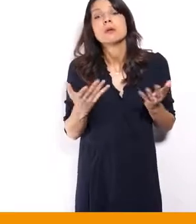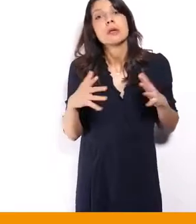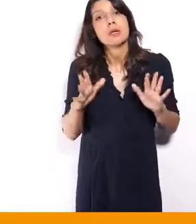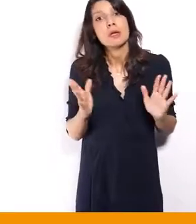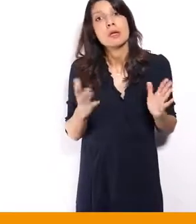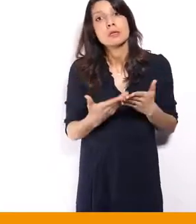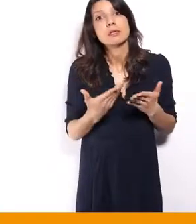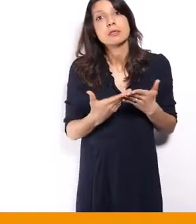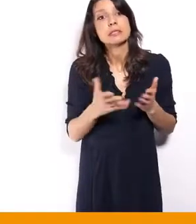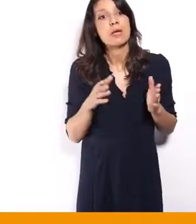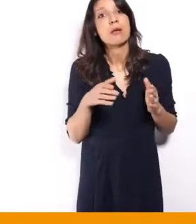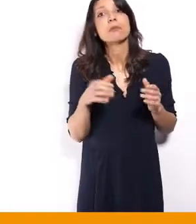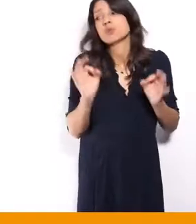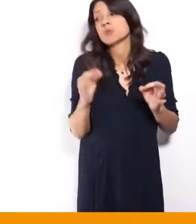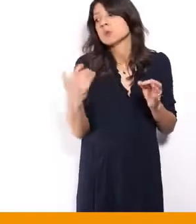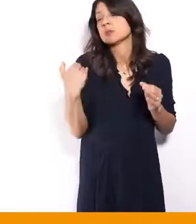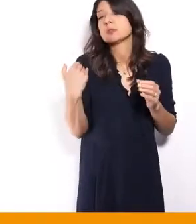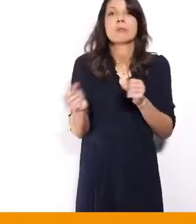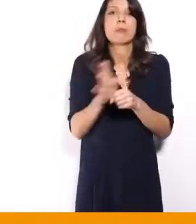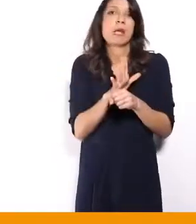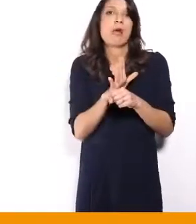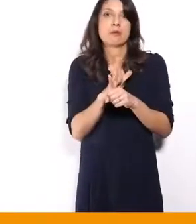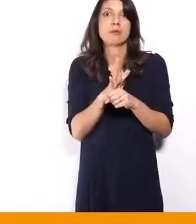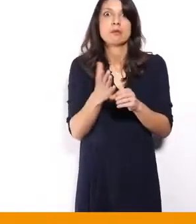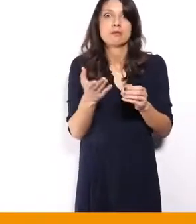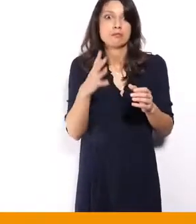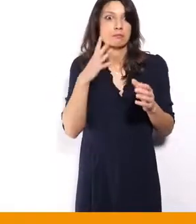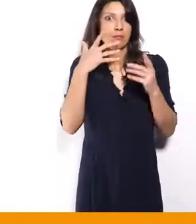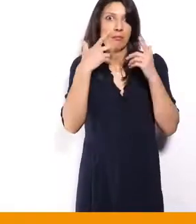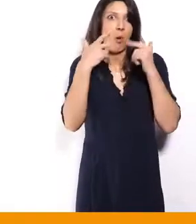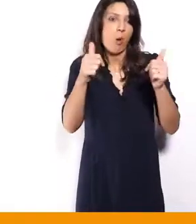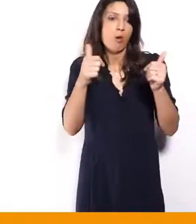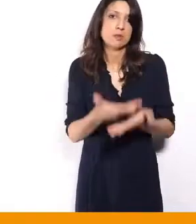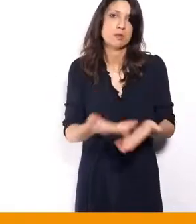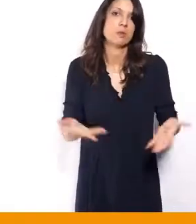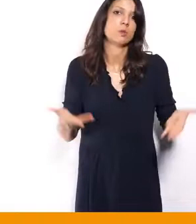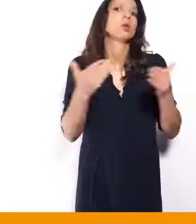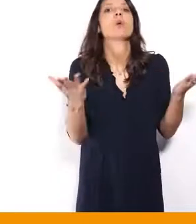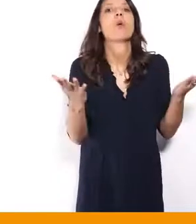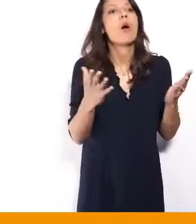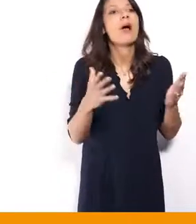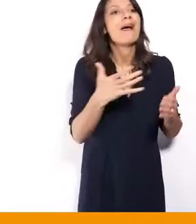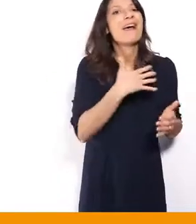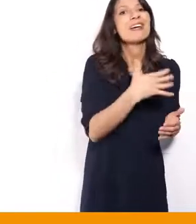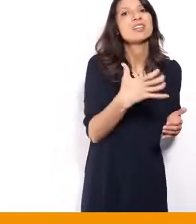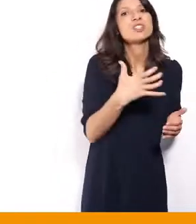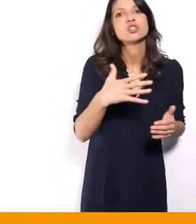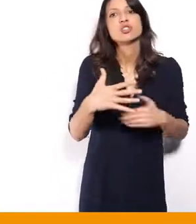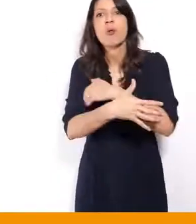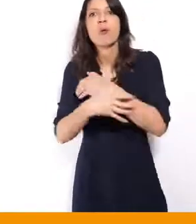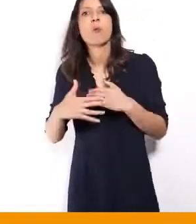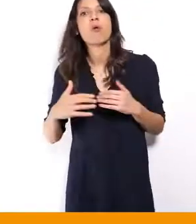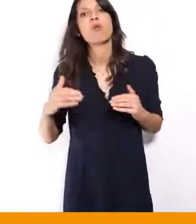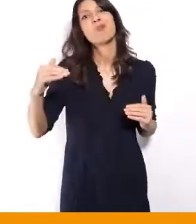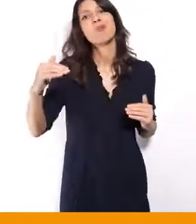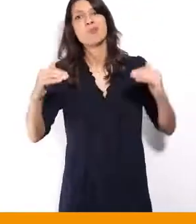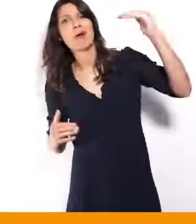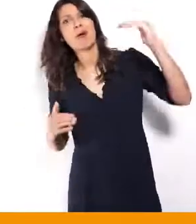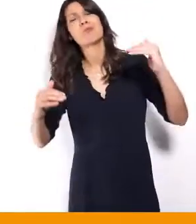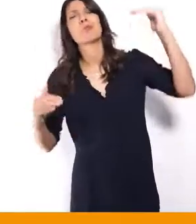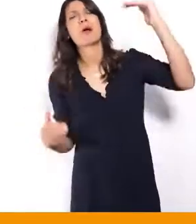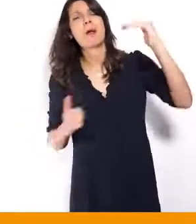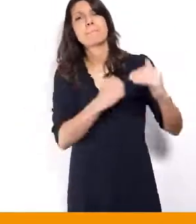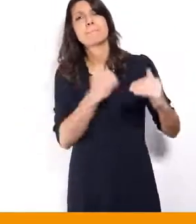que la pandémie, d'ailleurs, a joué un rôle à aggraver tout ça. À aggraver tout ça. Et moi, je suis absolument contre,